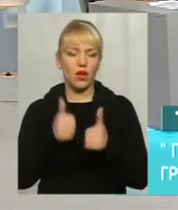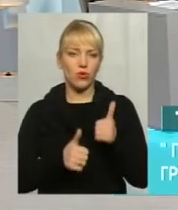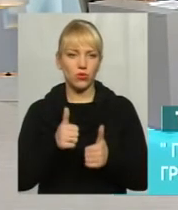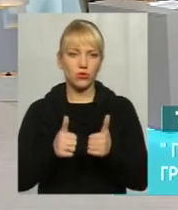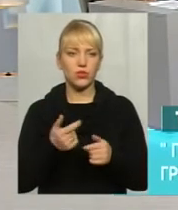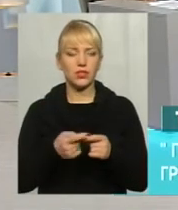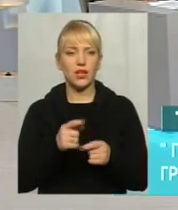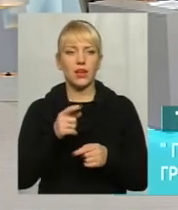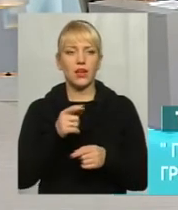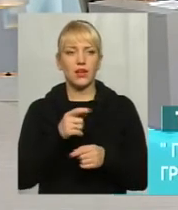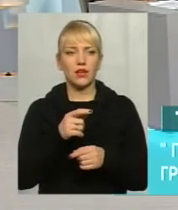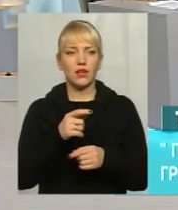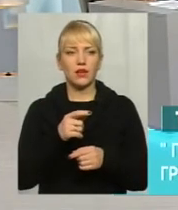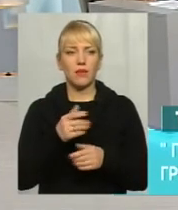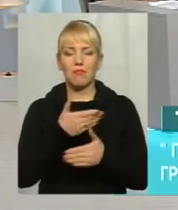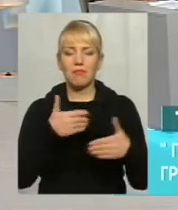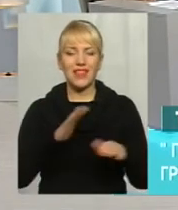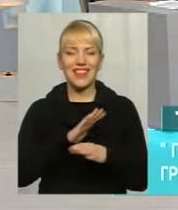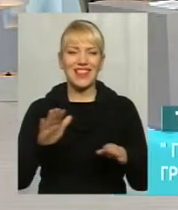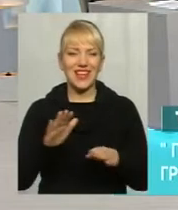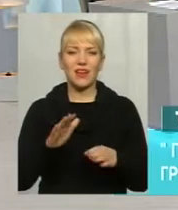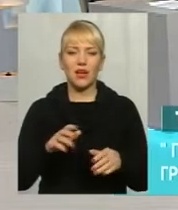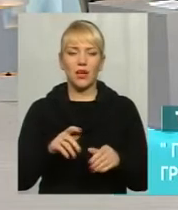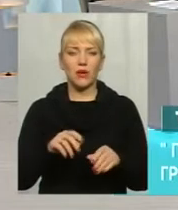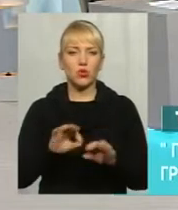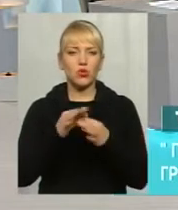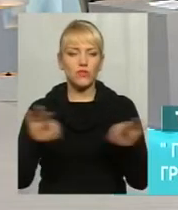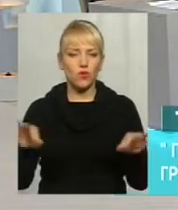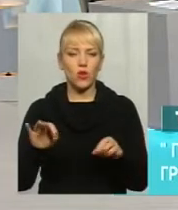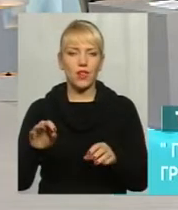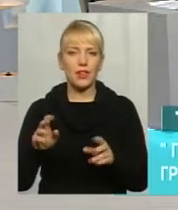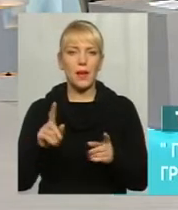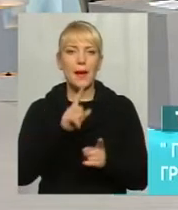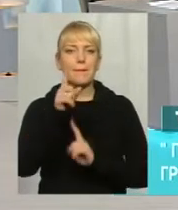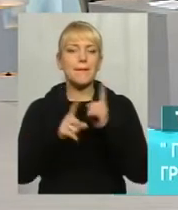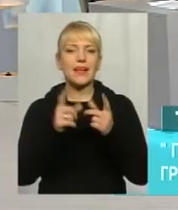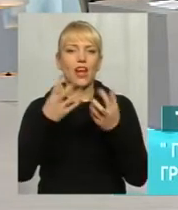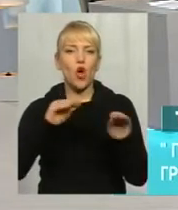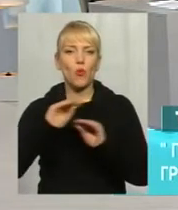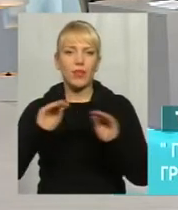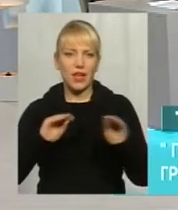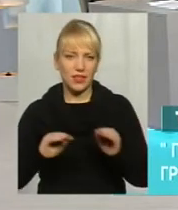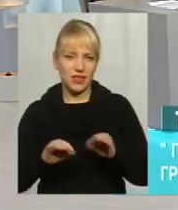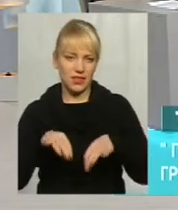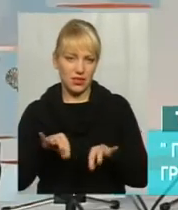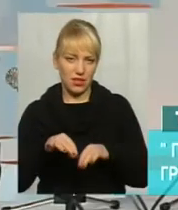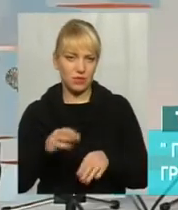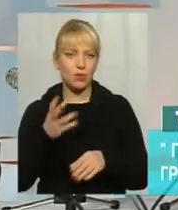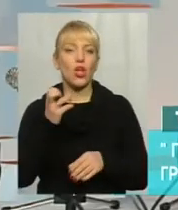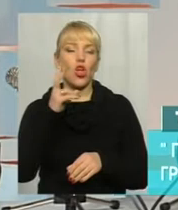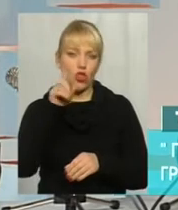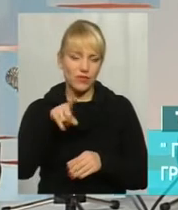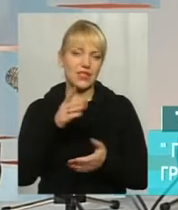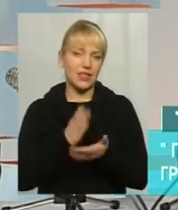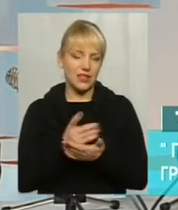конкурсу, жодного переобладнаного транспортного засобу. Але все ж таки ще деякі є. Вони працюють на тимчасових маршрутах. Добре, зараз